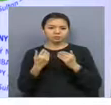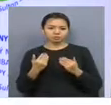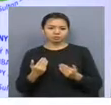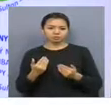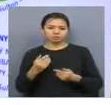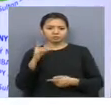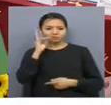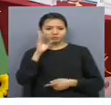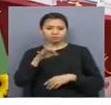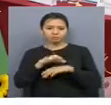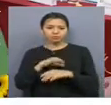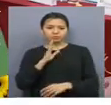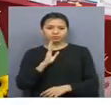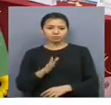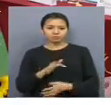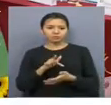танымал әйтеті түспек.